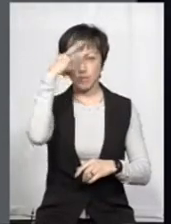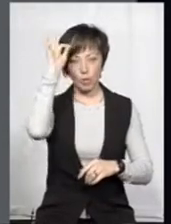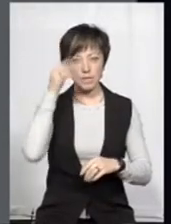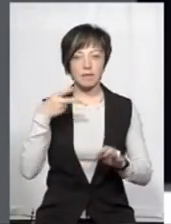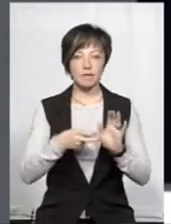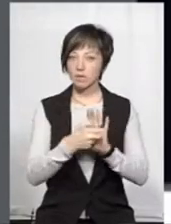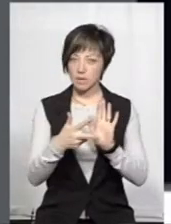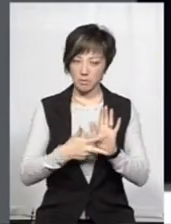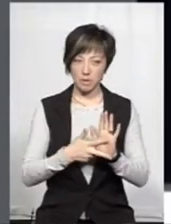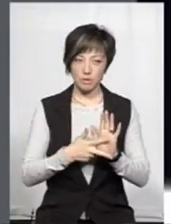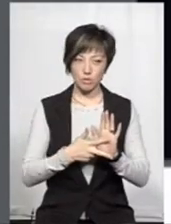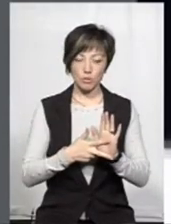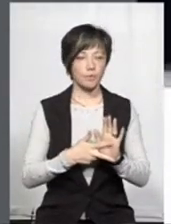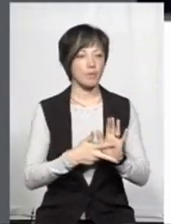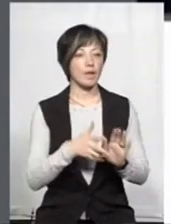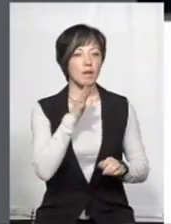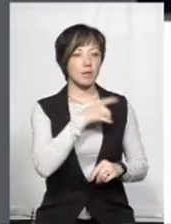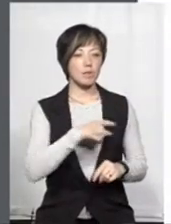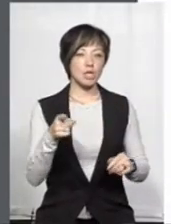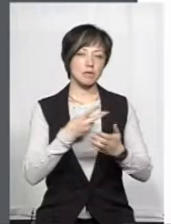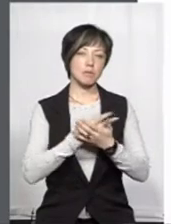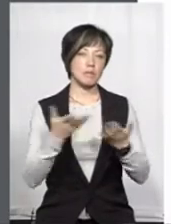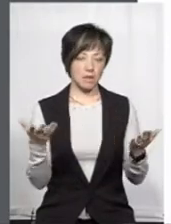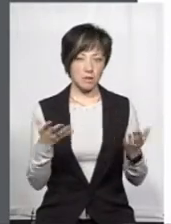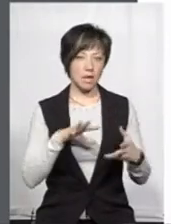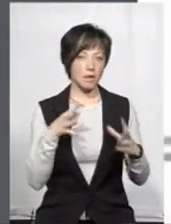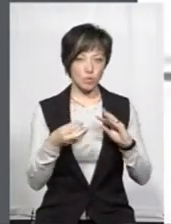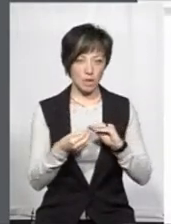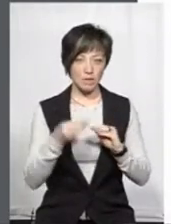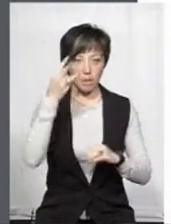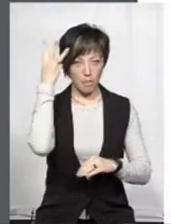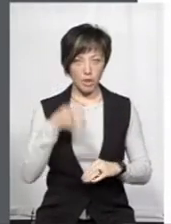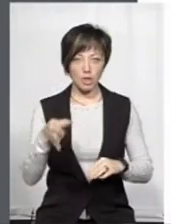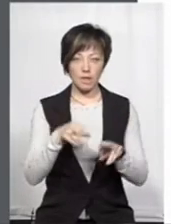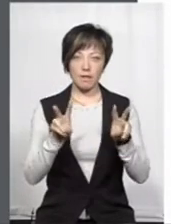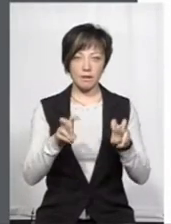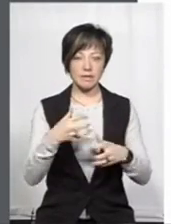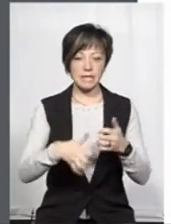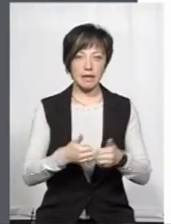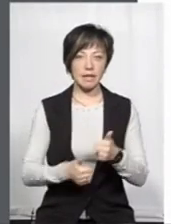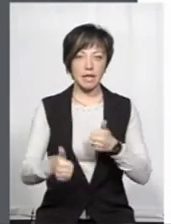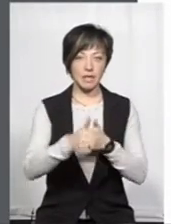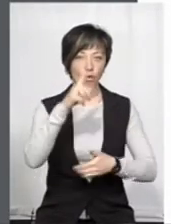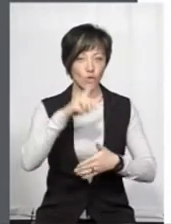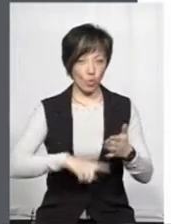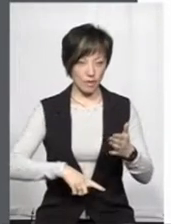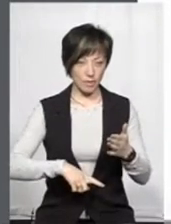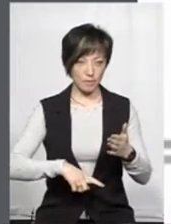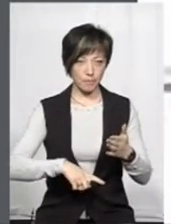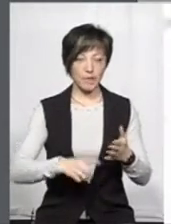у 2018-му. Під час презентації результатів Хмельниччину названо серед лідерів довіри.